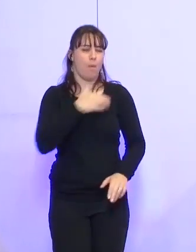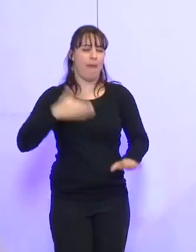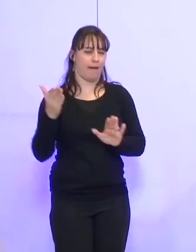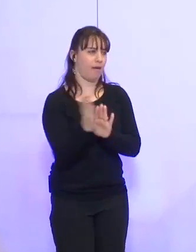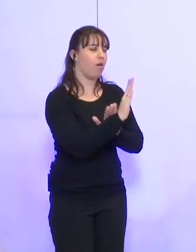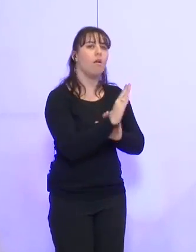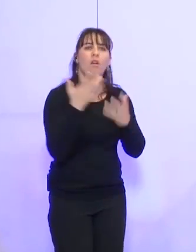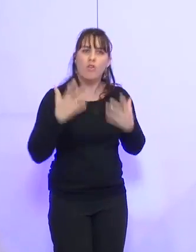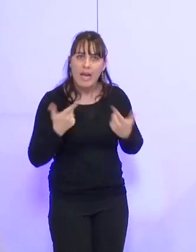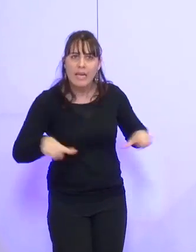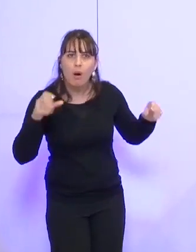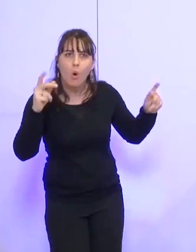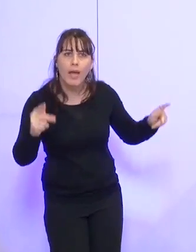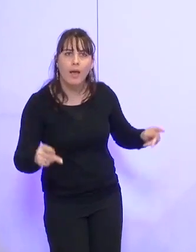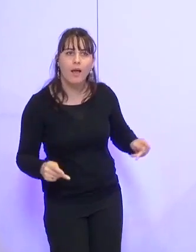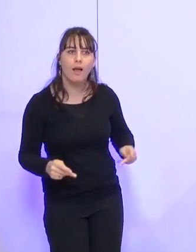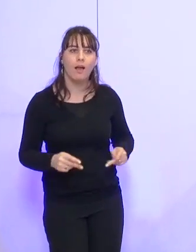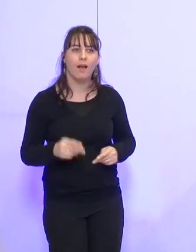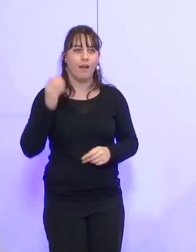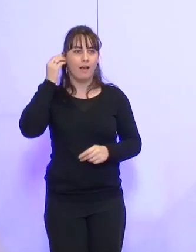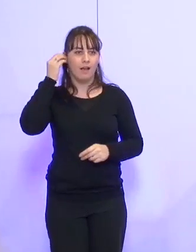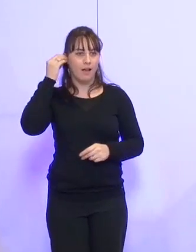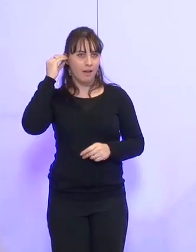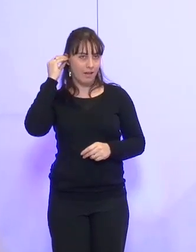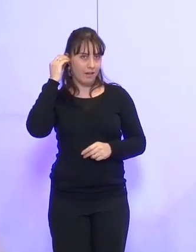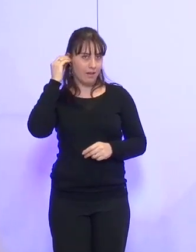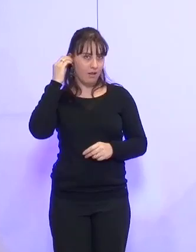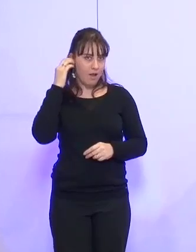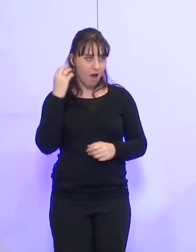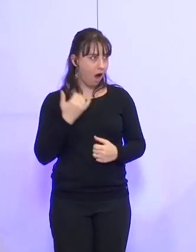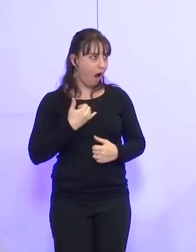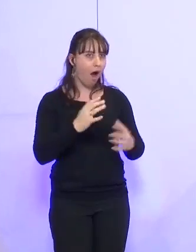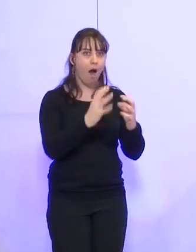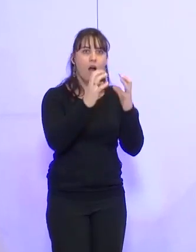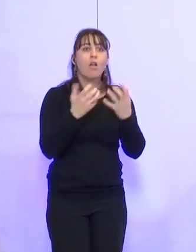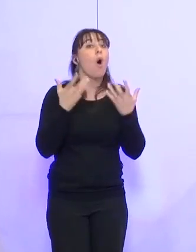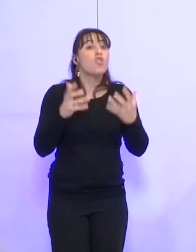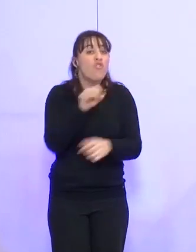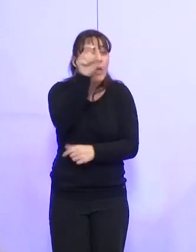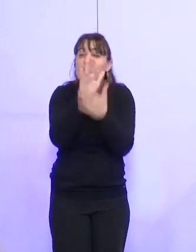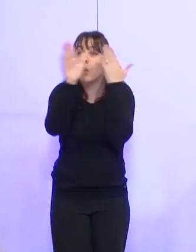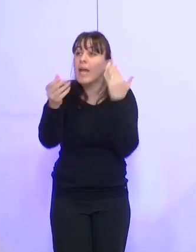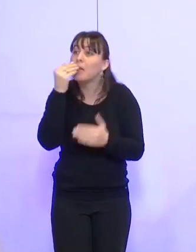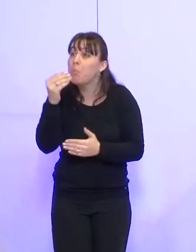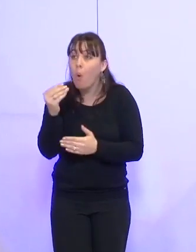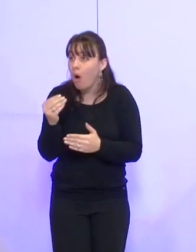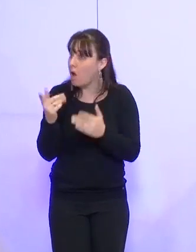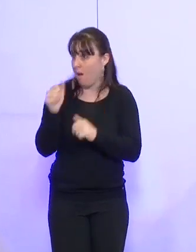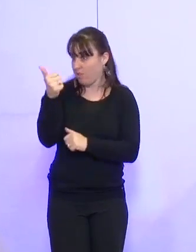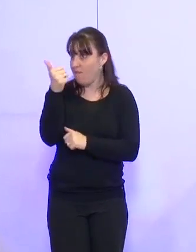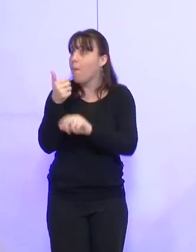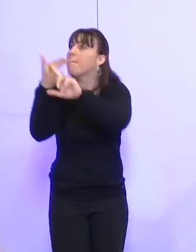Attendez, je fais ce que je veux, ok ? Non, de fait, en fait, il faut vous adresser à moi, Madame Dornano, et